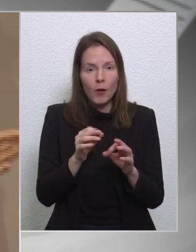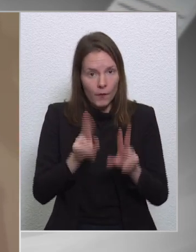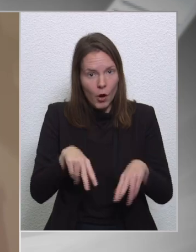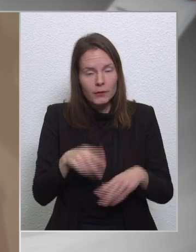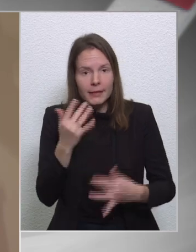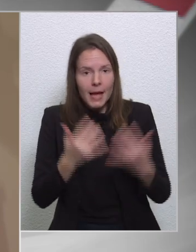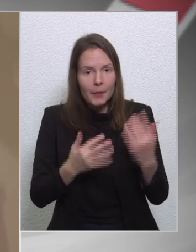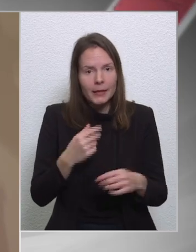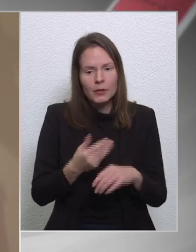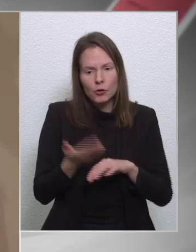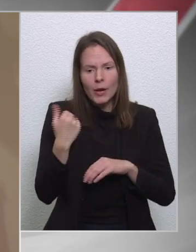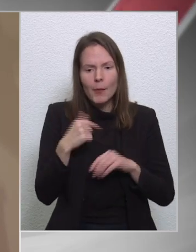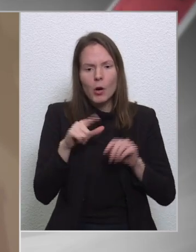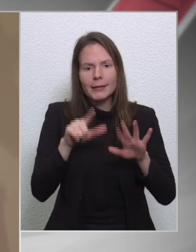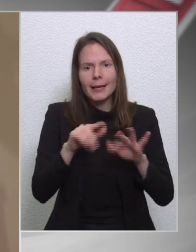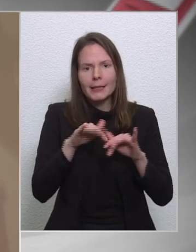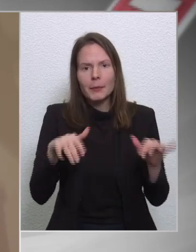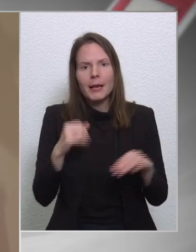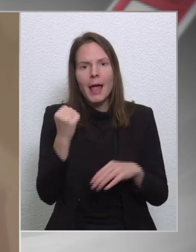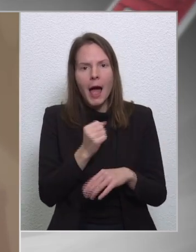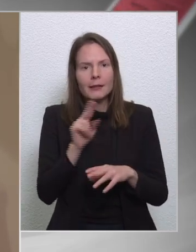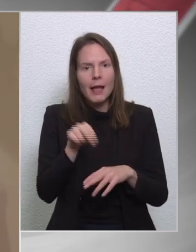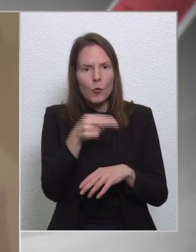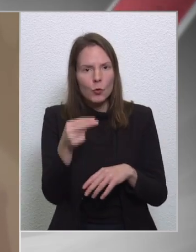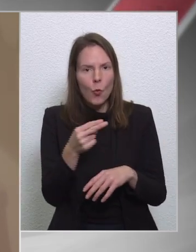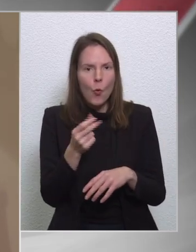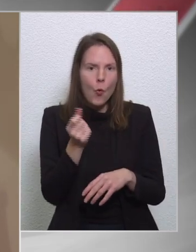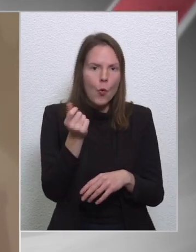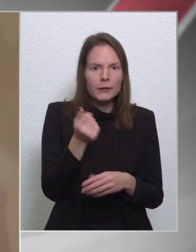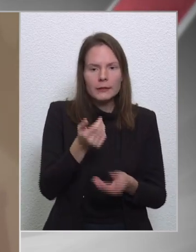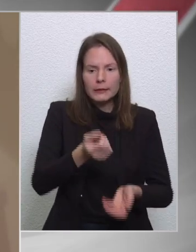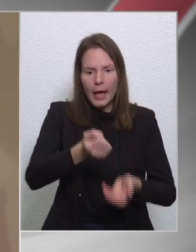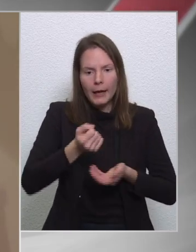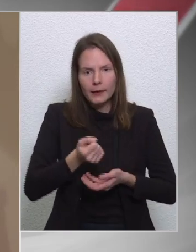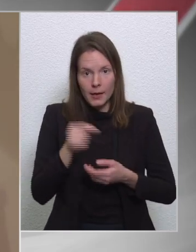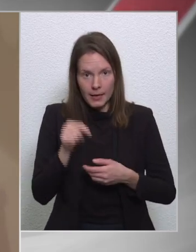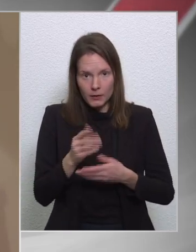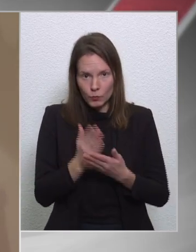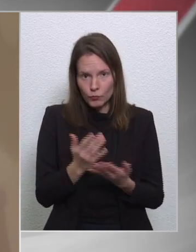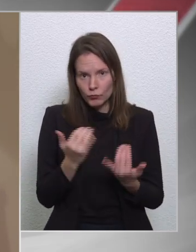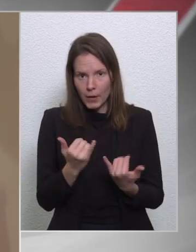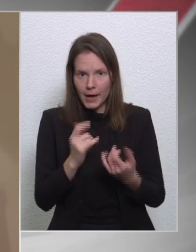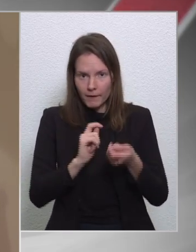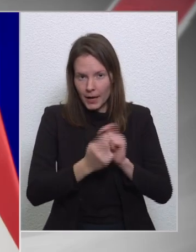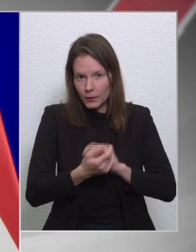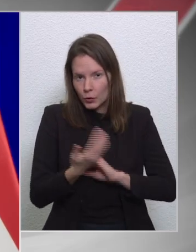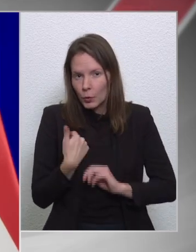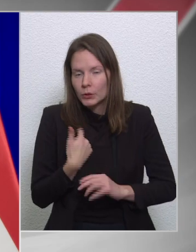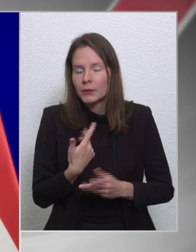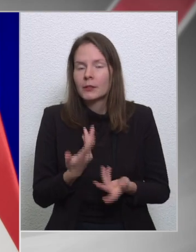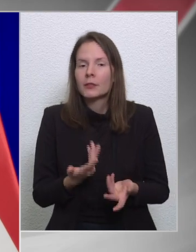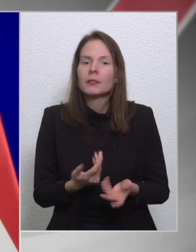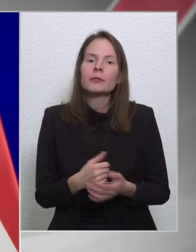ugye korábban egy 7 milliárd eurós összekhangzott el. Változott ez most a mai döntésfényében?